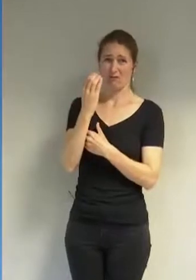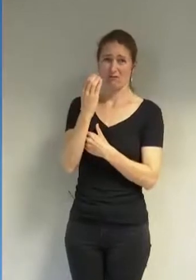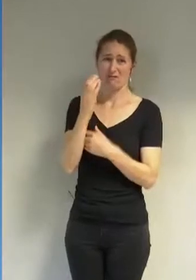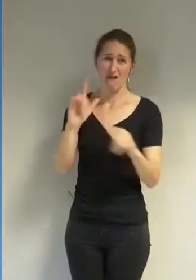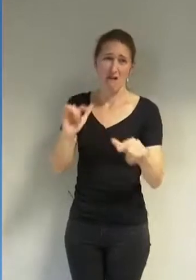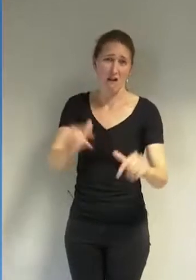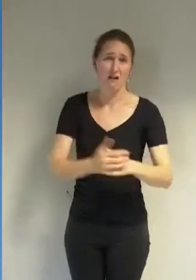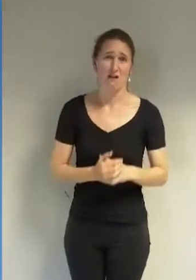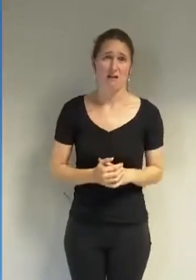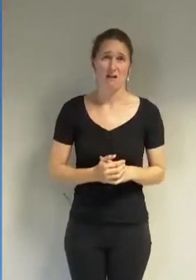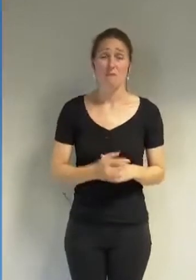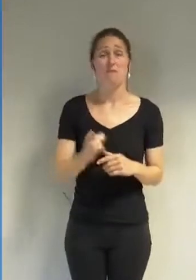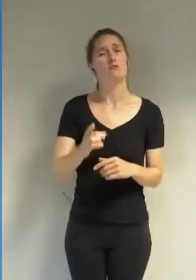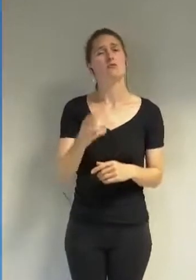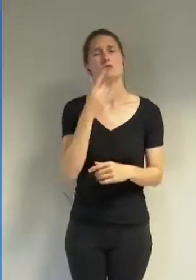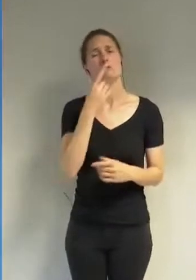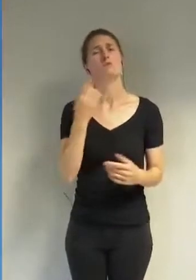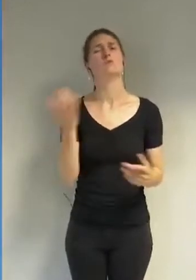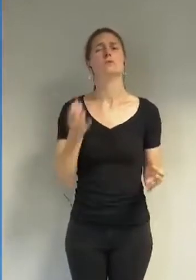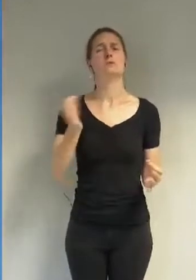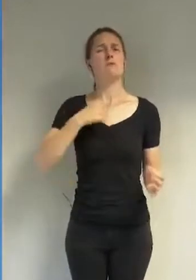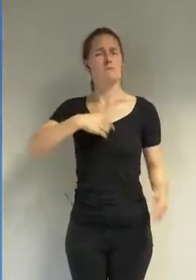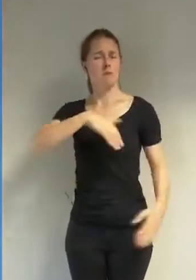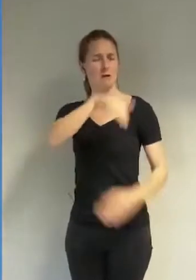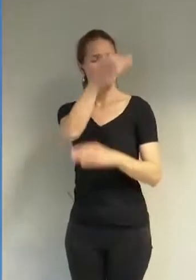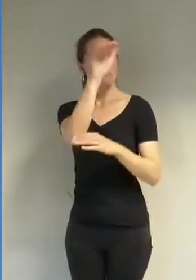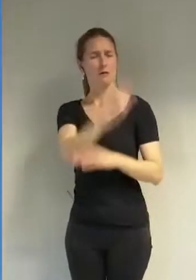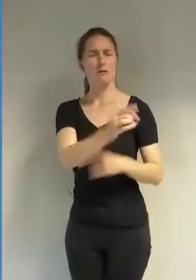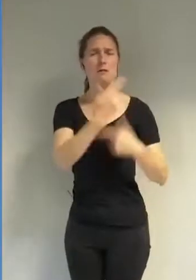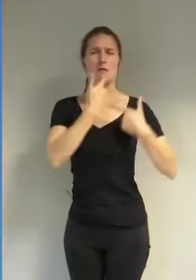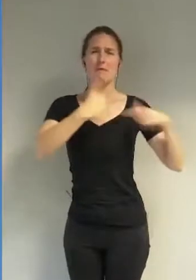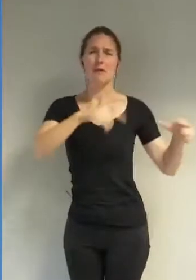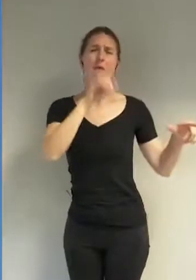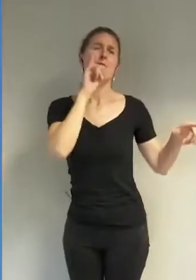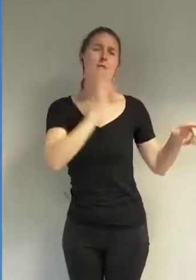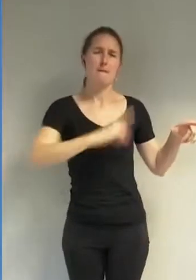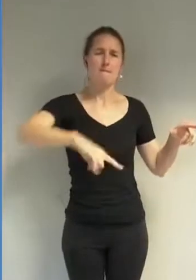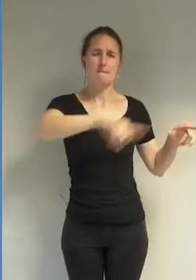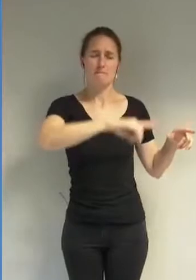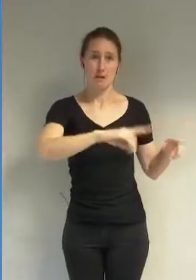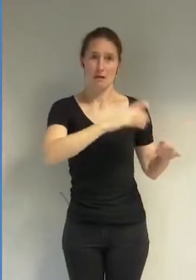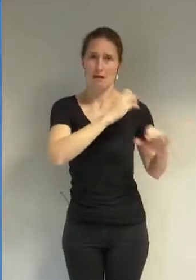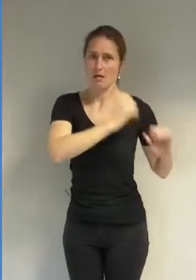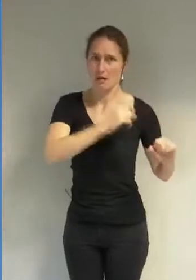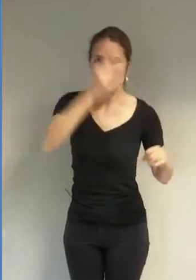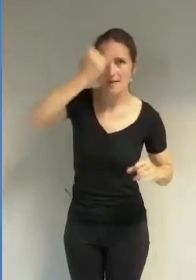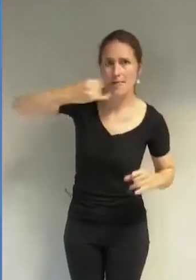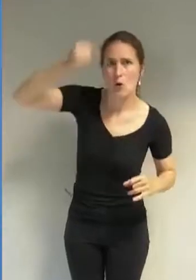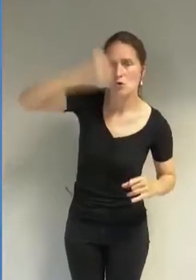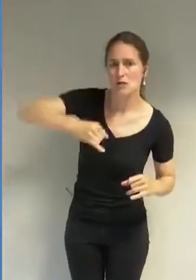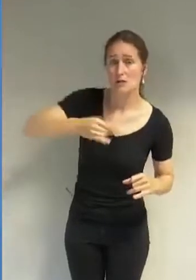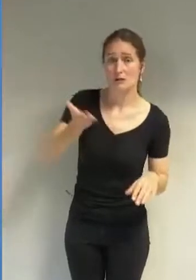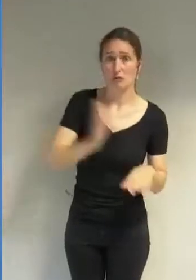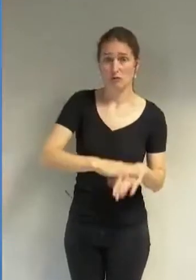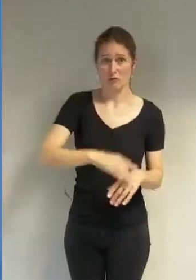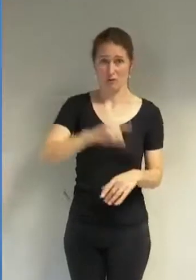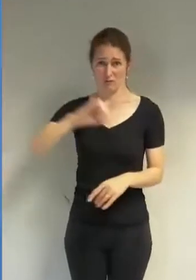couvert de défendre la liberté d'une extrême minorité de femmes idéologisées, c'est la liberté de tous et toutes que vous sacrifiez.